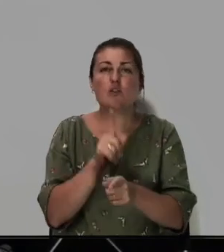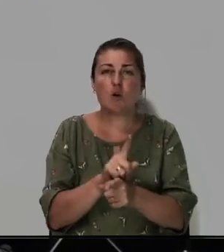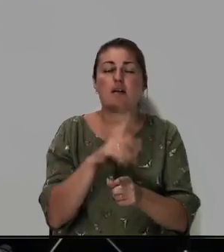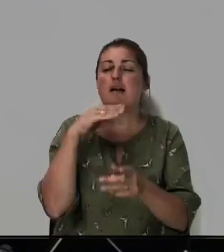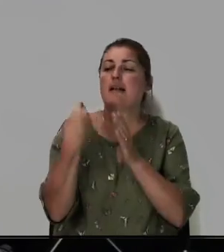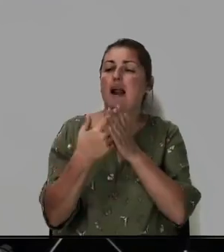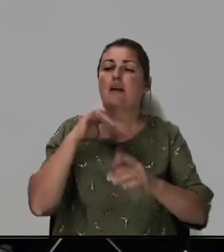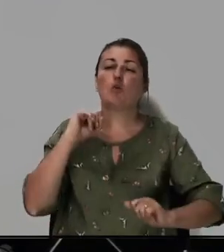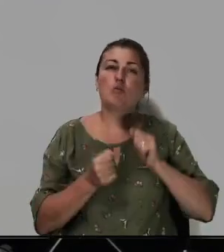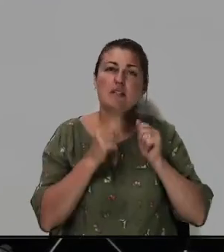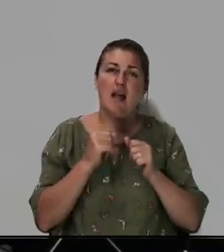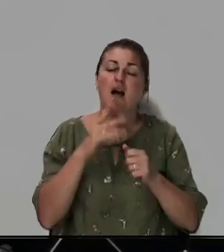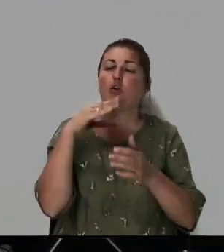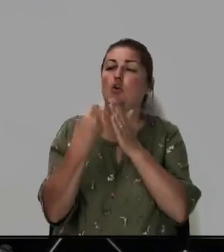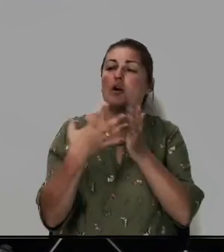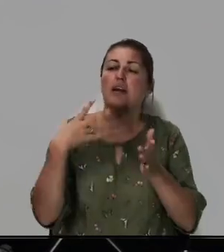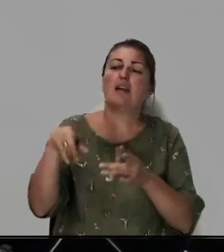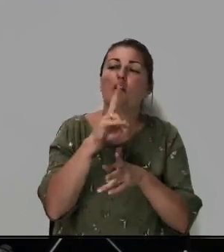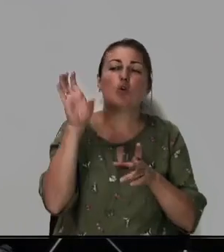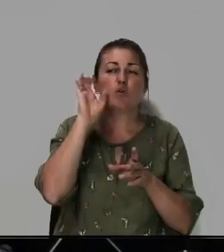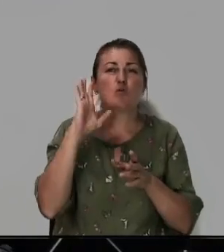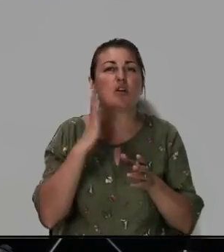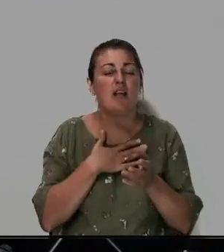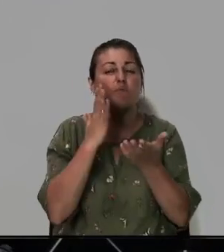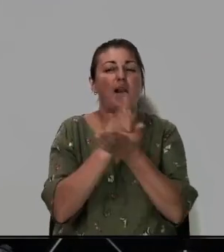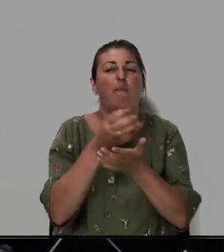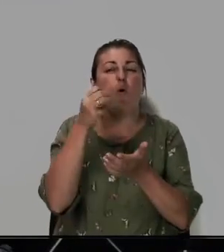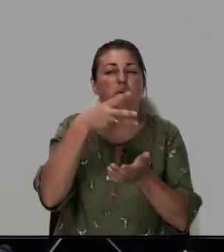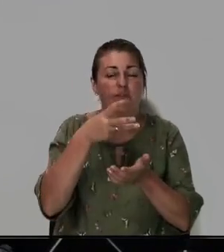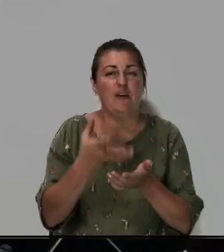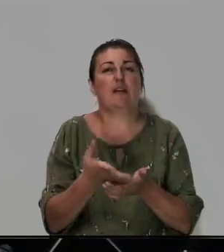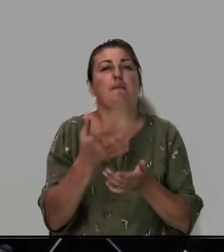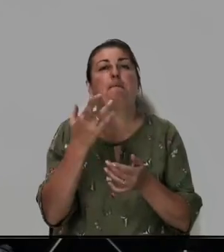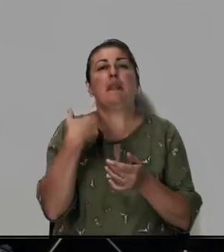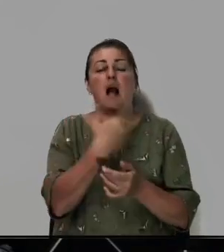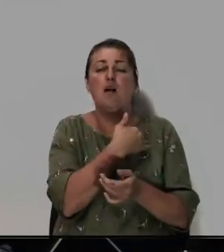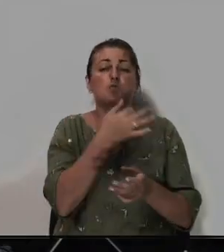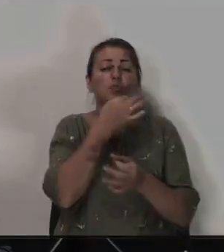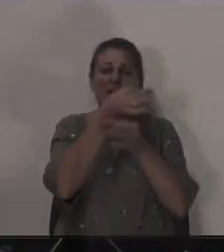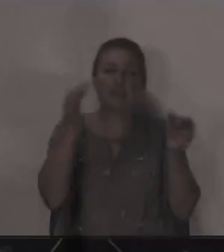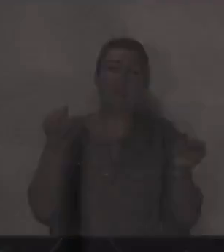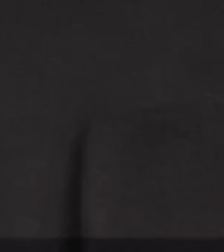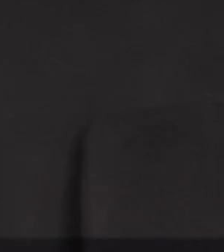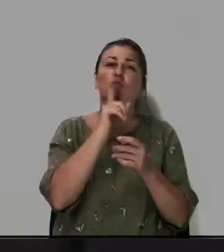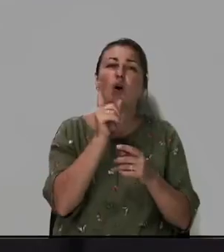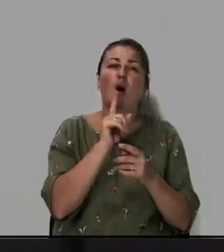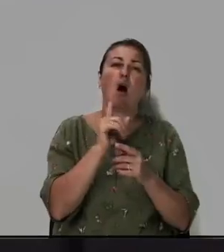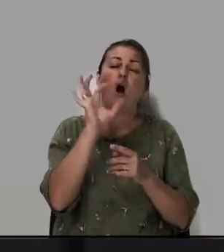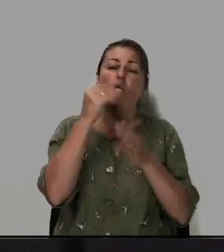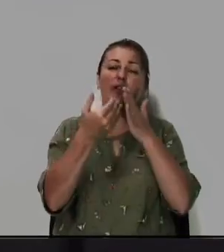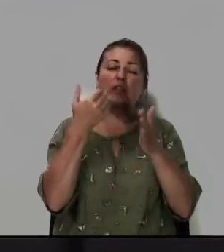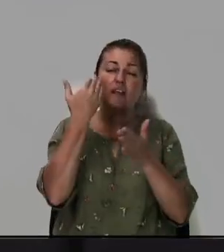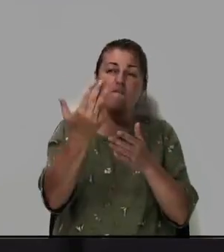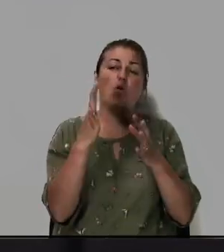дорогие друзья, дорогие те, кто слушает нас в прямом эфире, я хочу сказать, что от Него